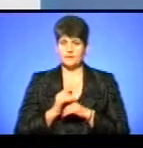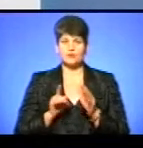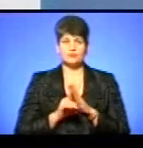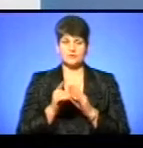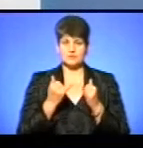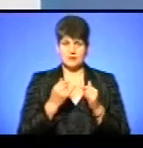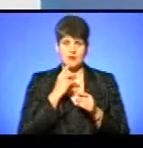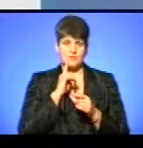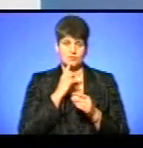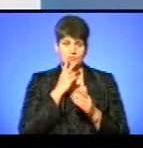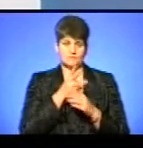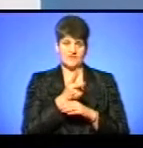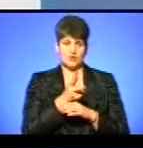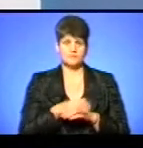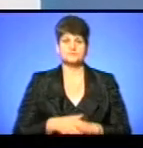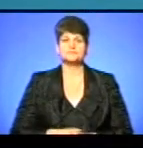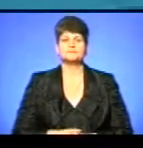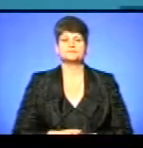миття, поки переглянемо відеоматеріал.